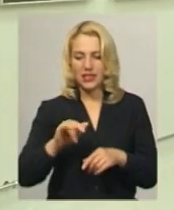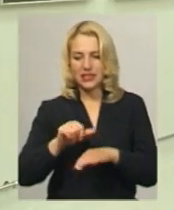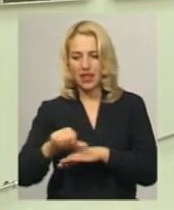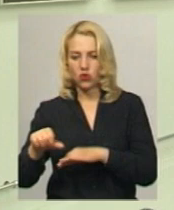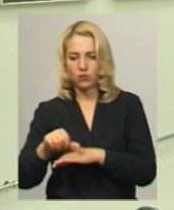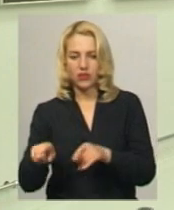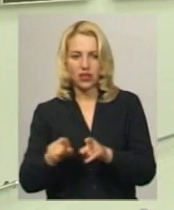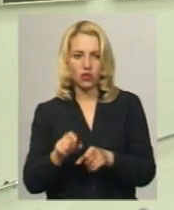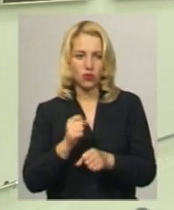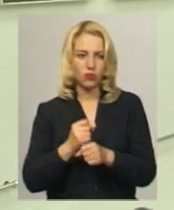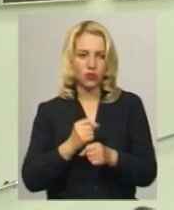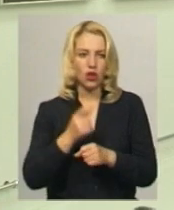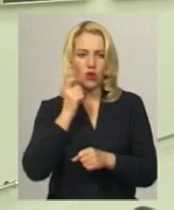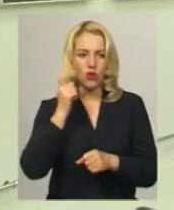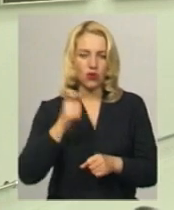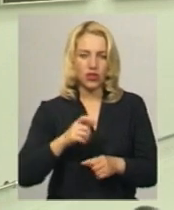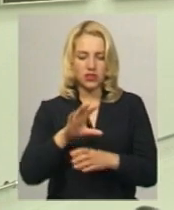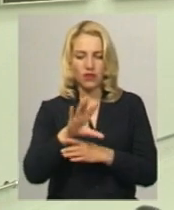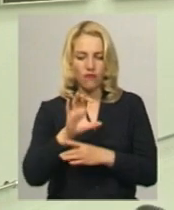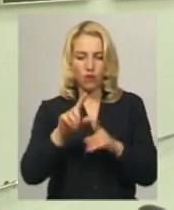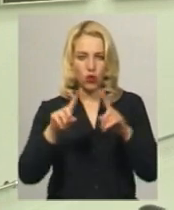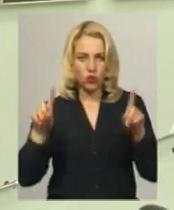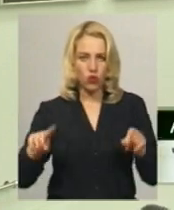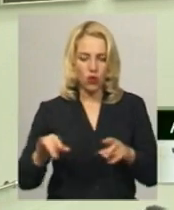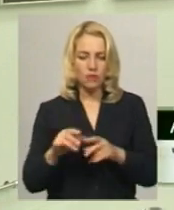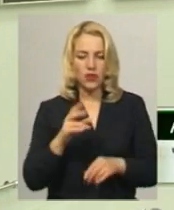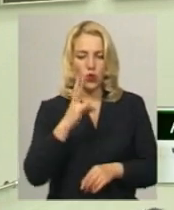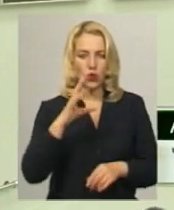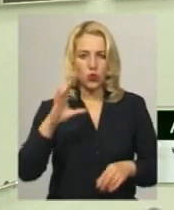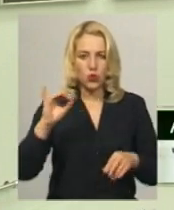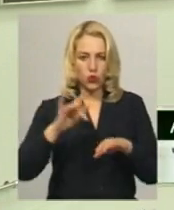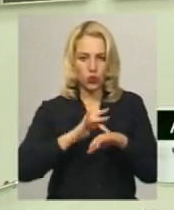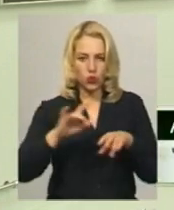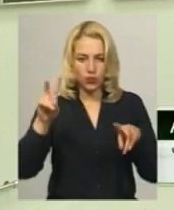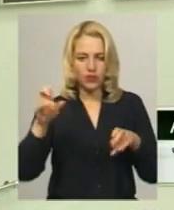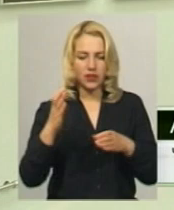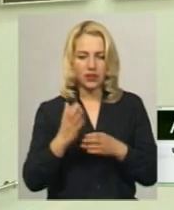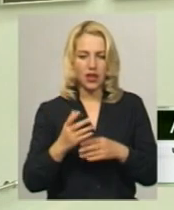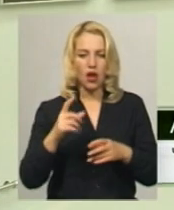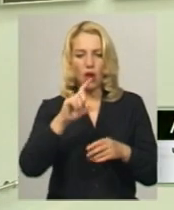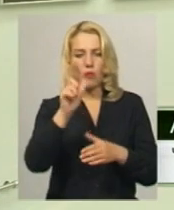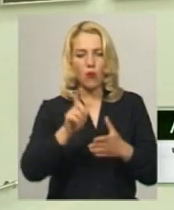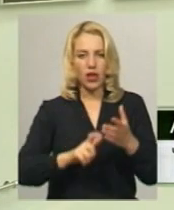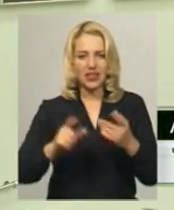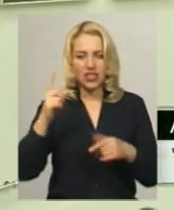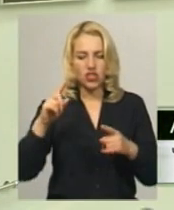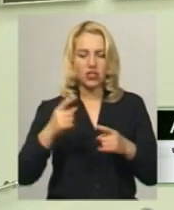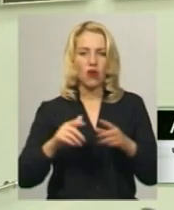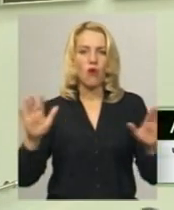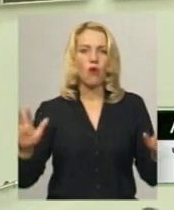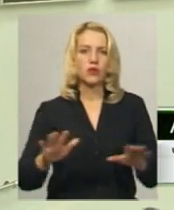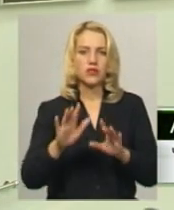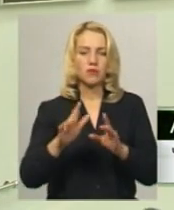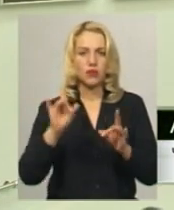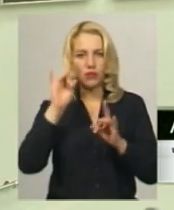фотографії в стилі «Ню» присутні поетичні одухотворення. Оспівування жінки в основному. Припустимо, у